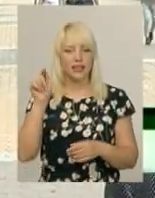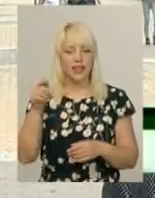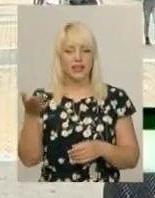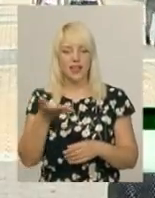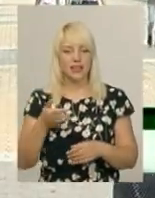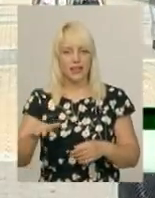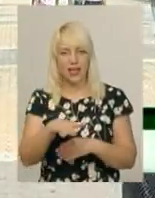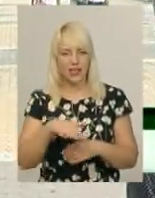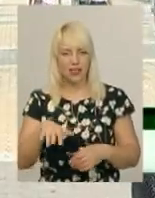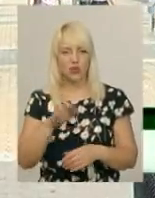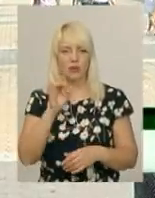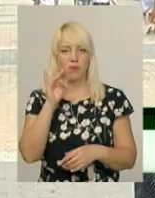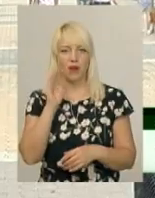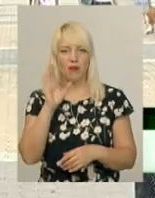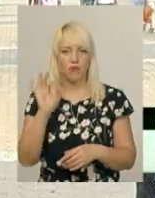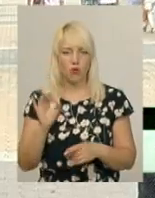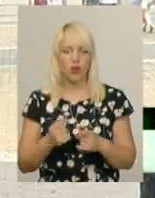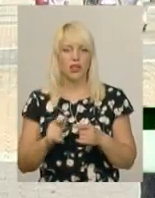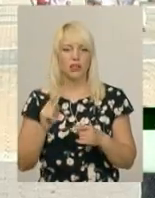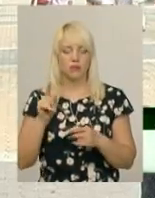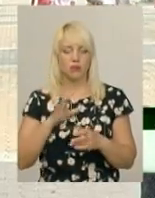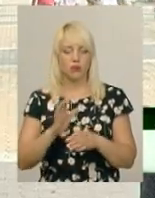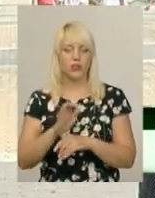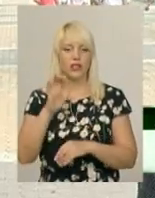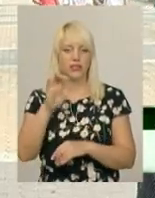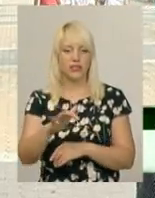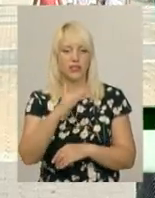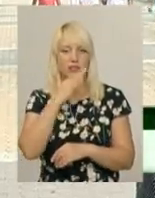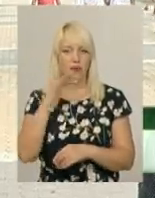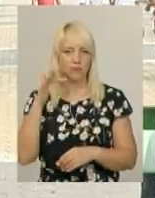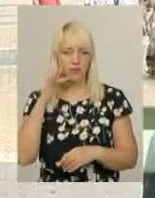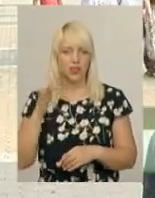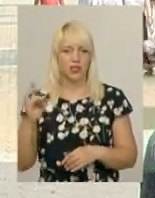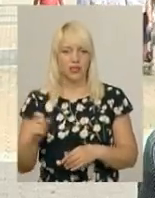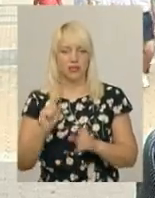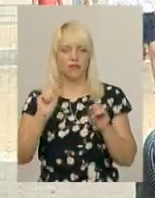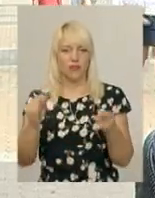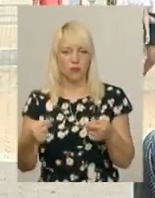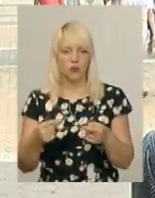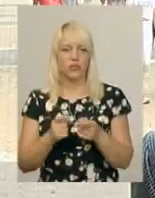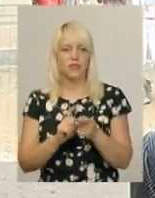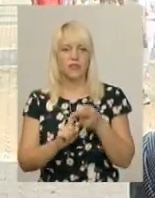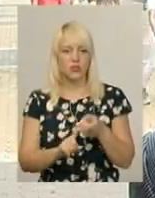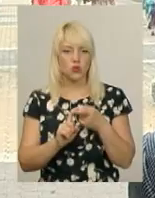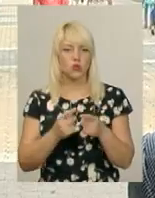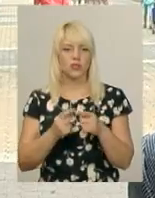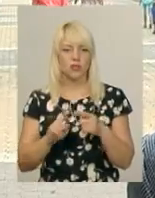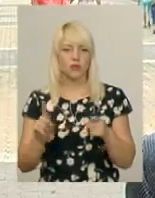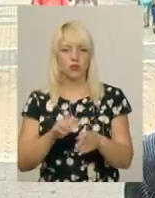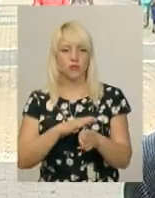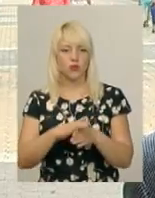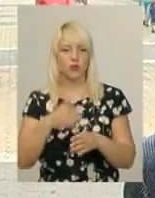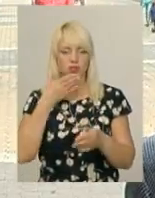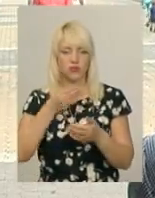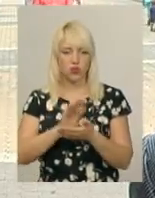ТОВБРАО вже надіслано не одна вимога в зв'язку з тим, щоб виконували свої договірні